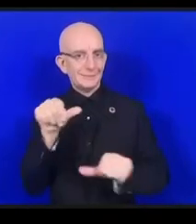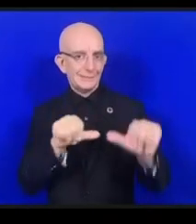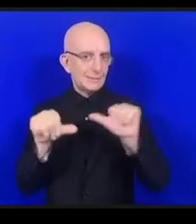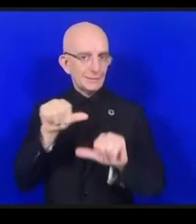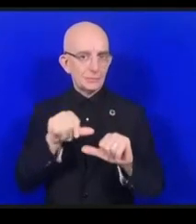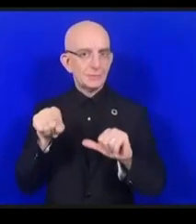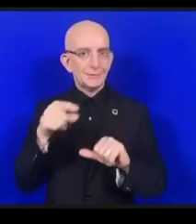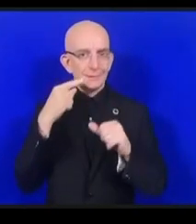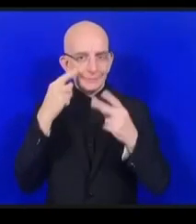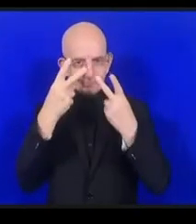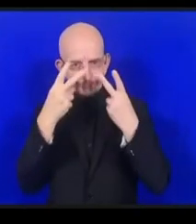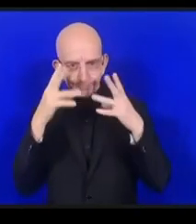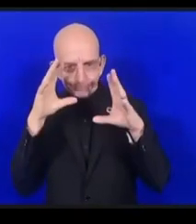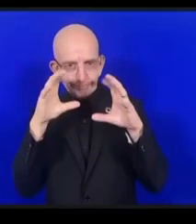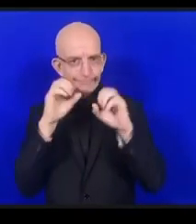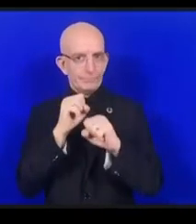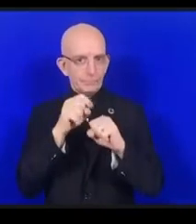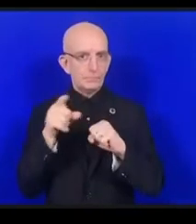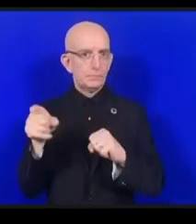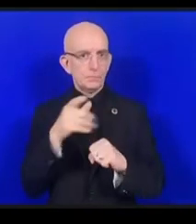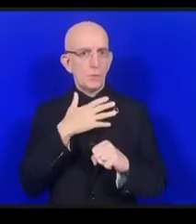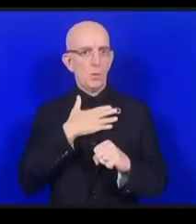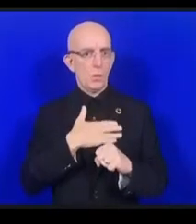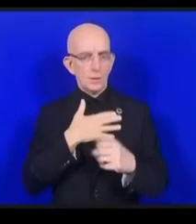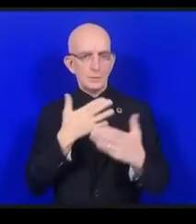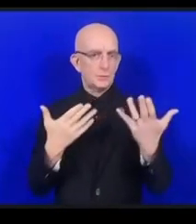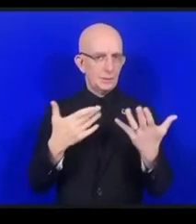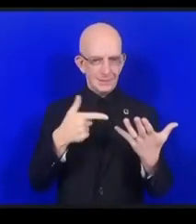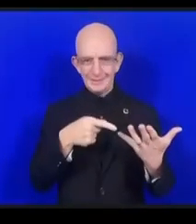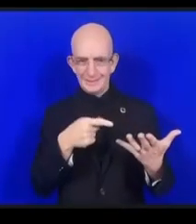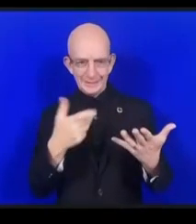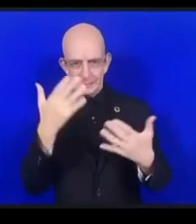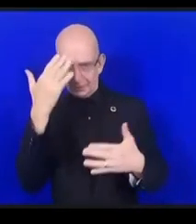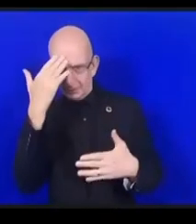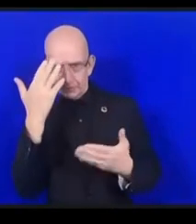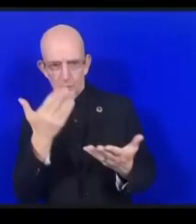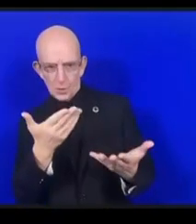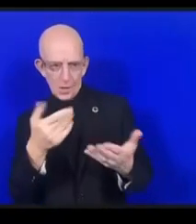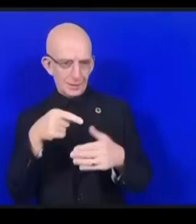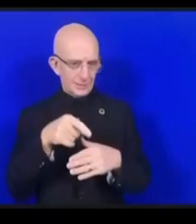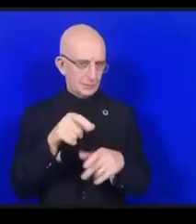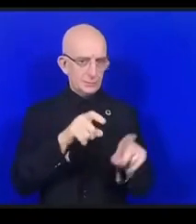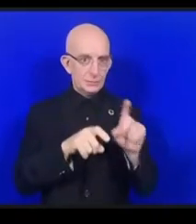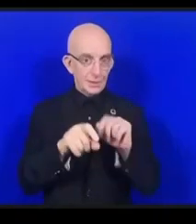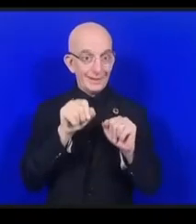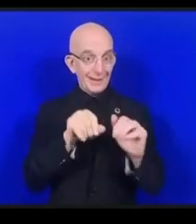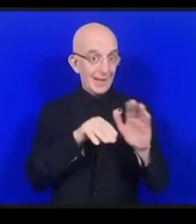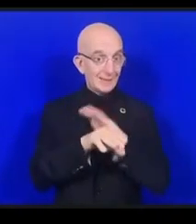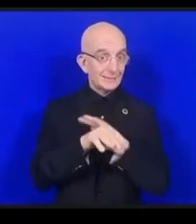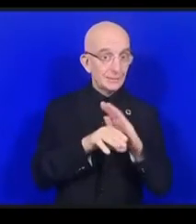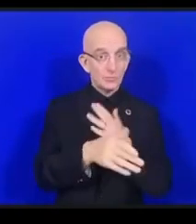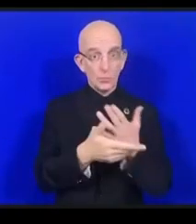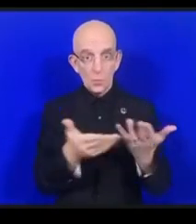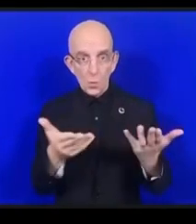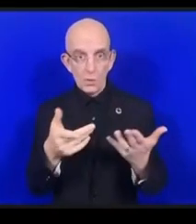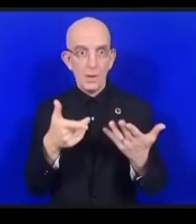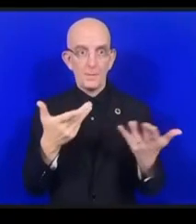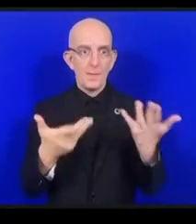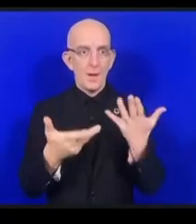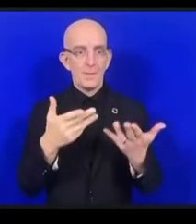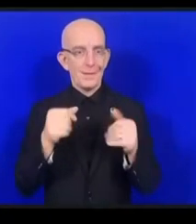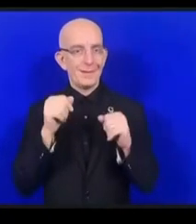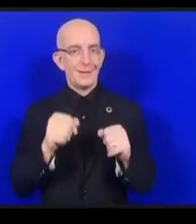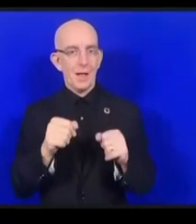si ce livre est conçu dès le départ comme étant un ouvrage accessible qu'est-ce que cela signifie au niveau de la